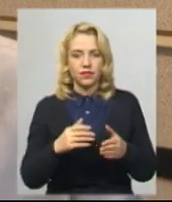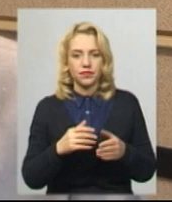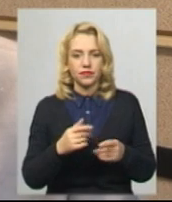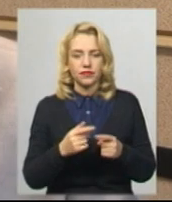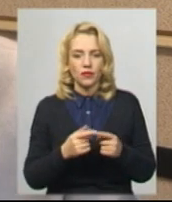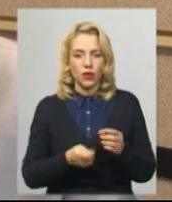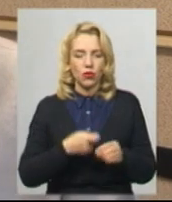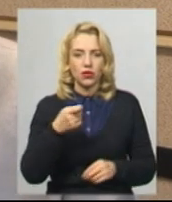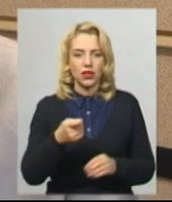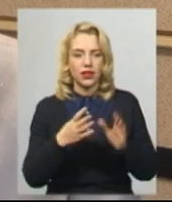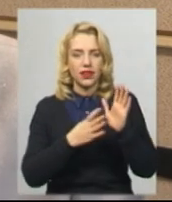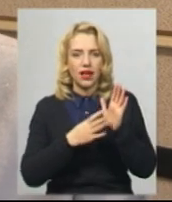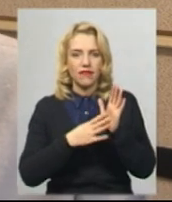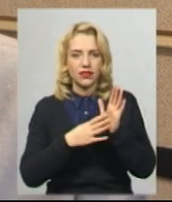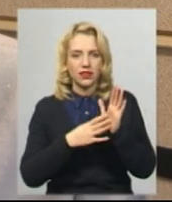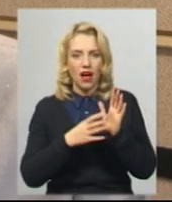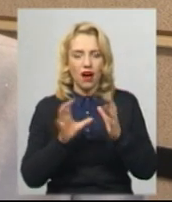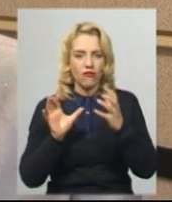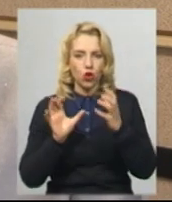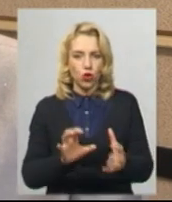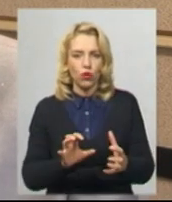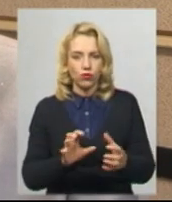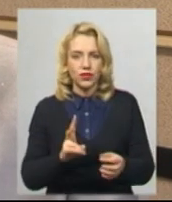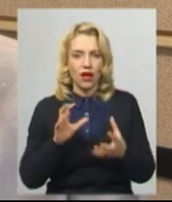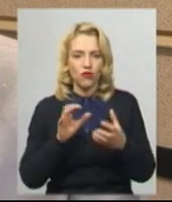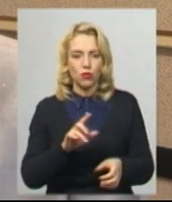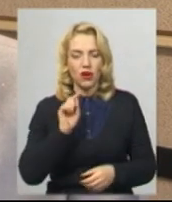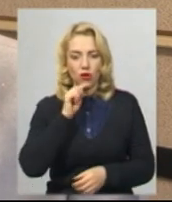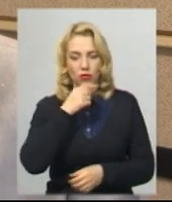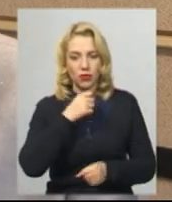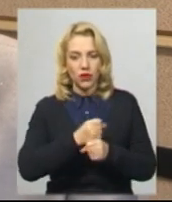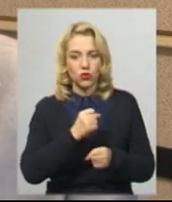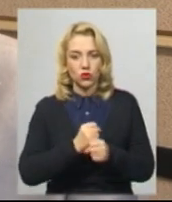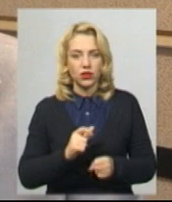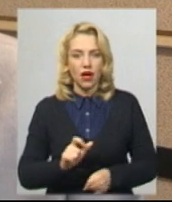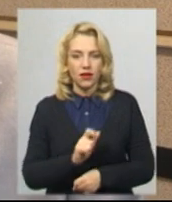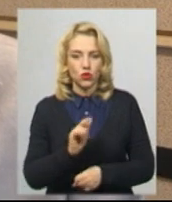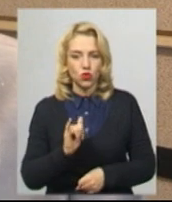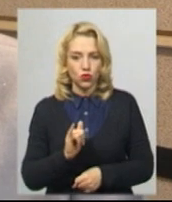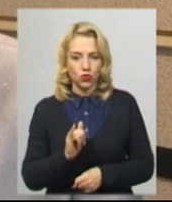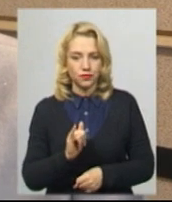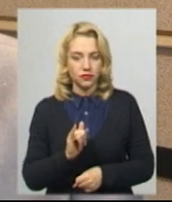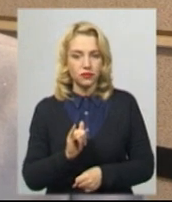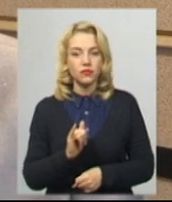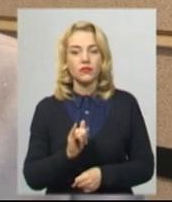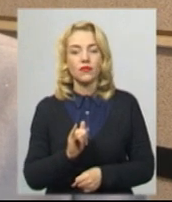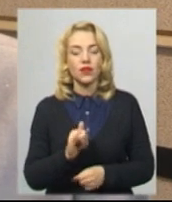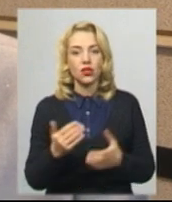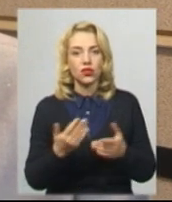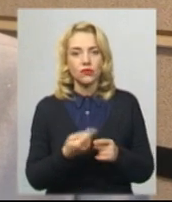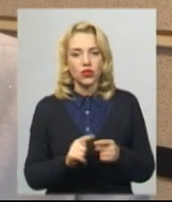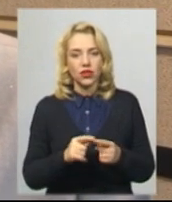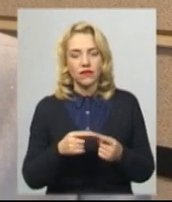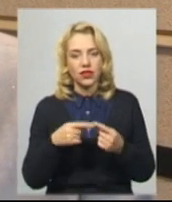автобусами. Автобуси економічно працюють на газу. Чим вони